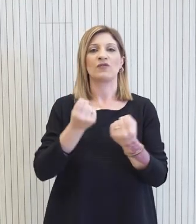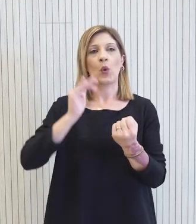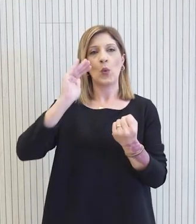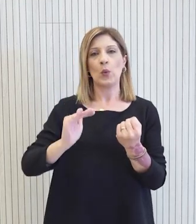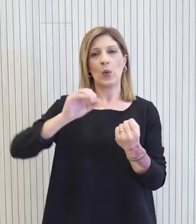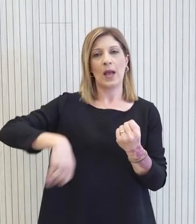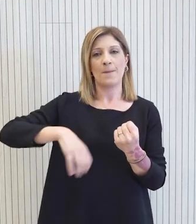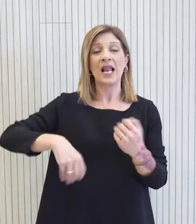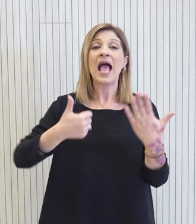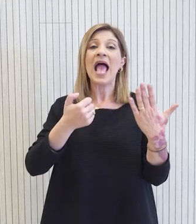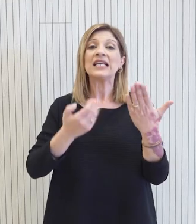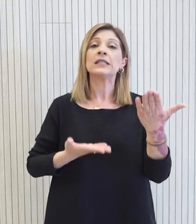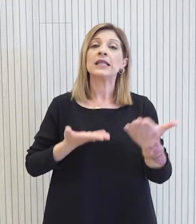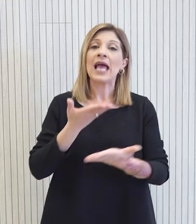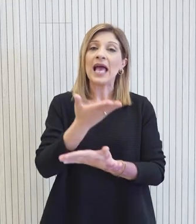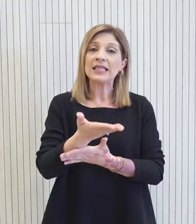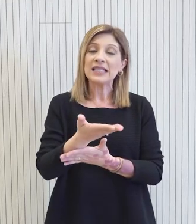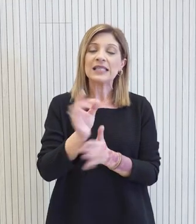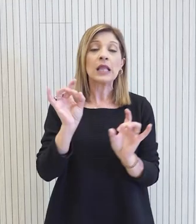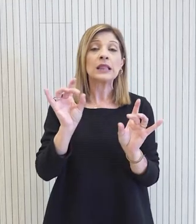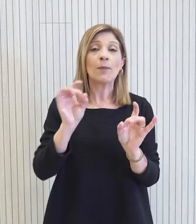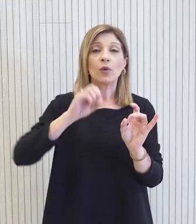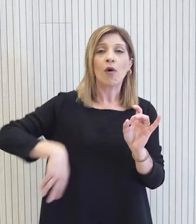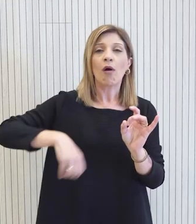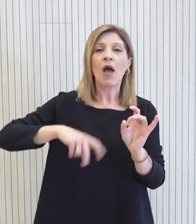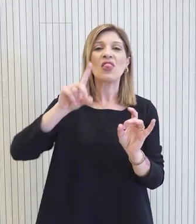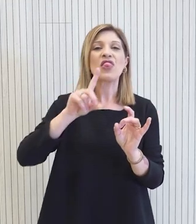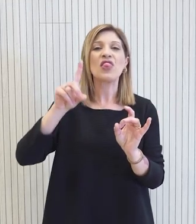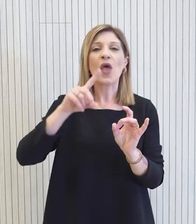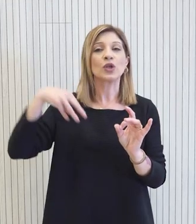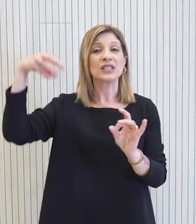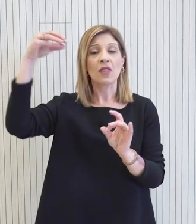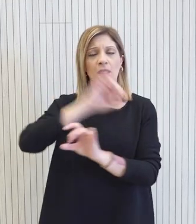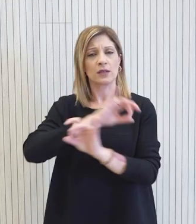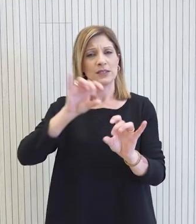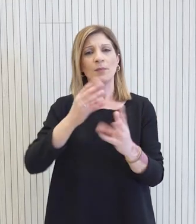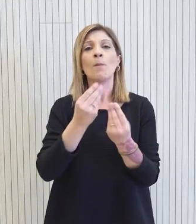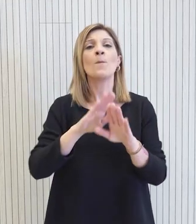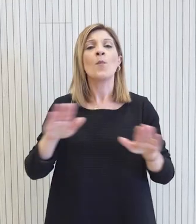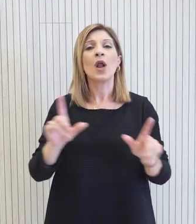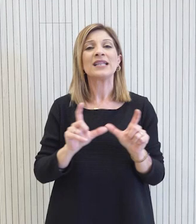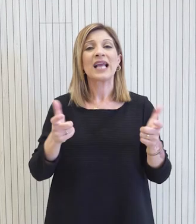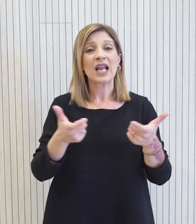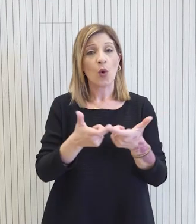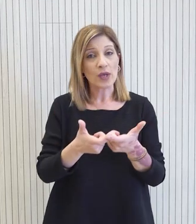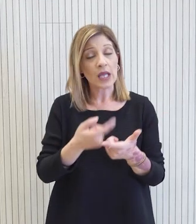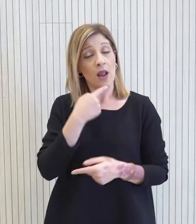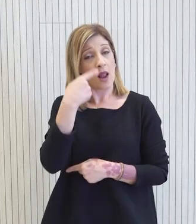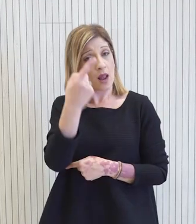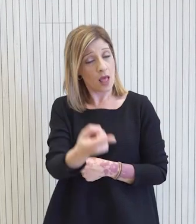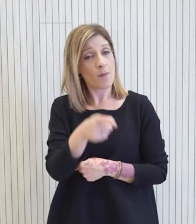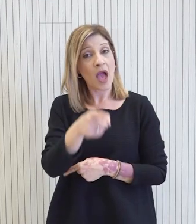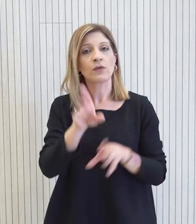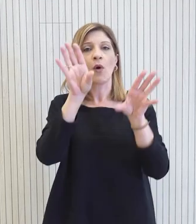Οι 60 αιτήσεις για αγορά καινούριου οχήματος μηδενικών εκπομπών διοξυδίου του Άνθρακα Πολύτεχνης Οικογένειας, αξίζει να συναναφερθεί ότι